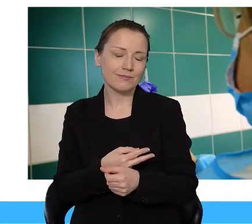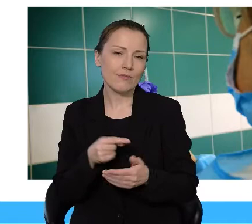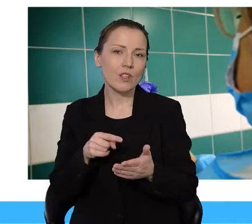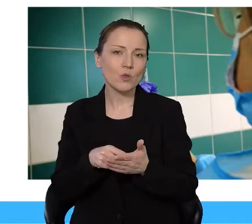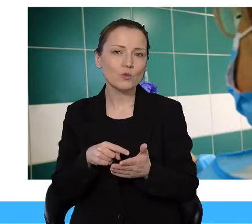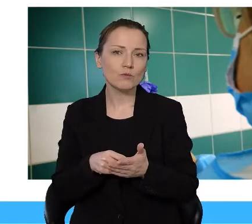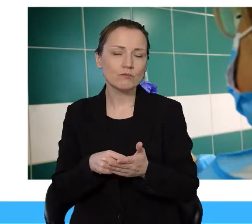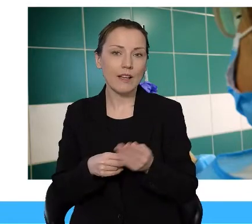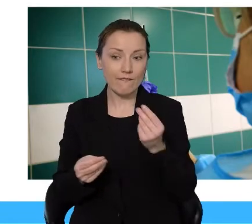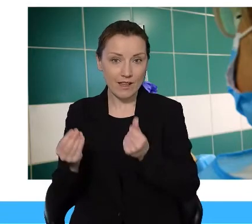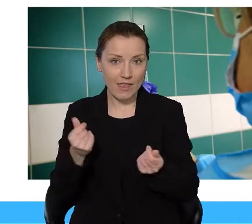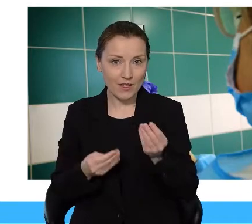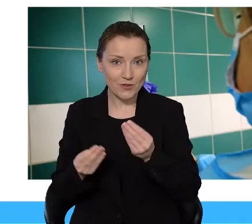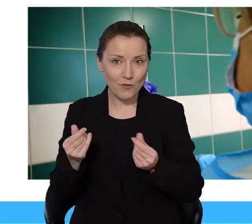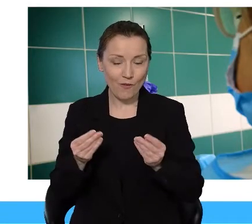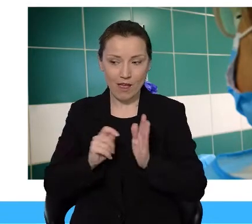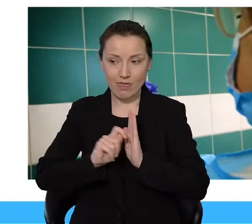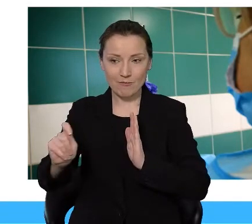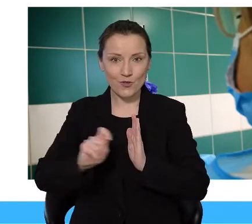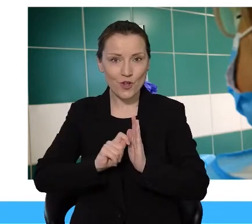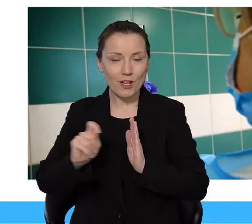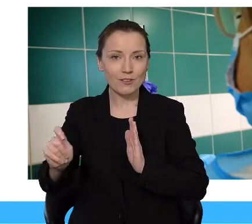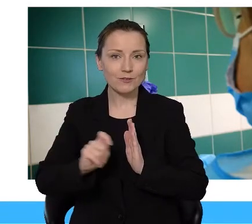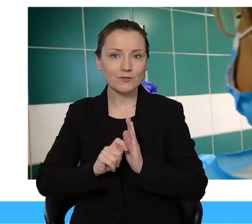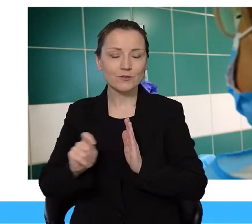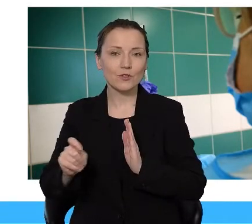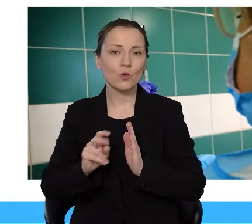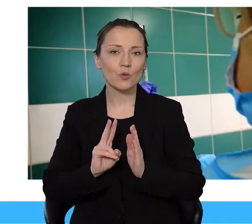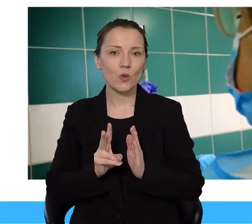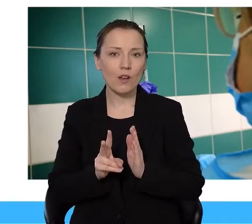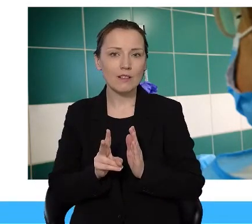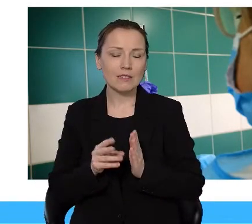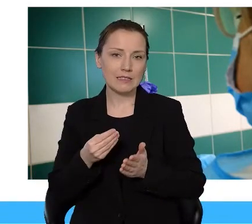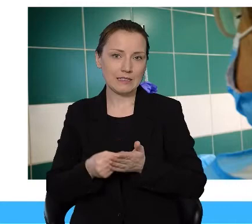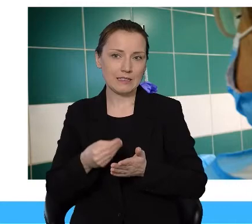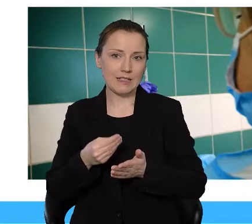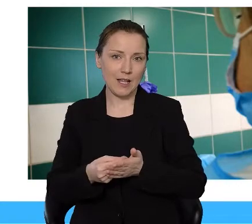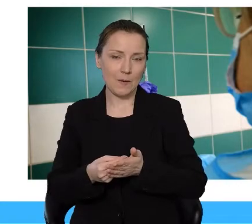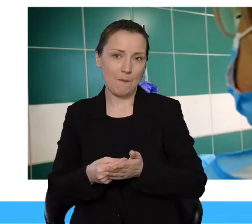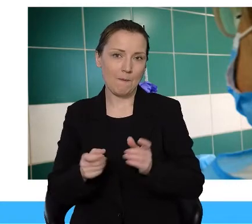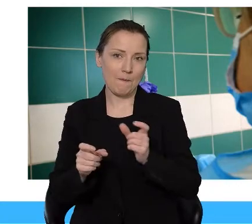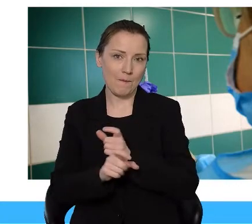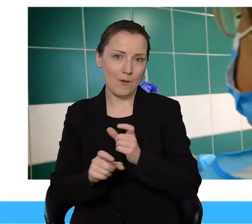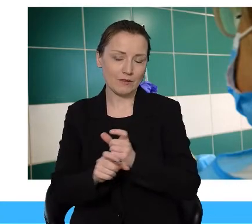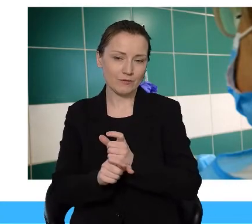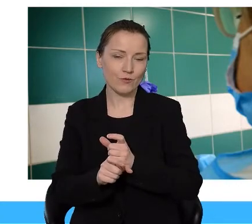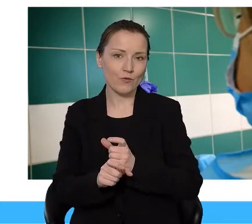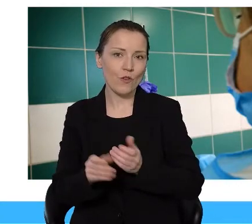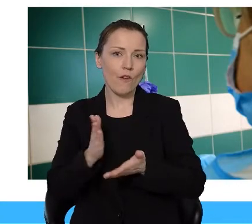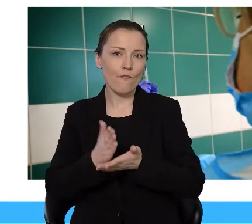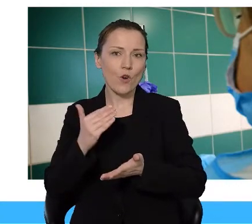finansowany jest taki przewóz przez Skarb Państwa, budżet wojewody,